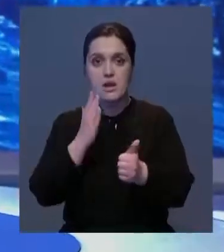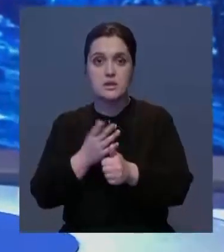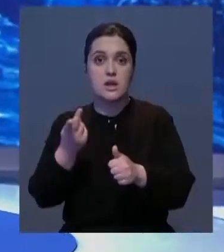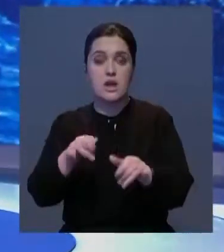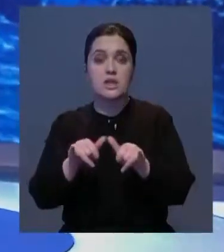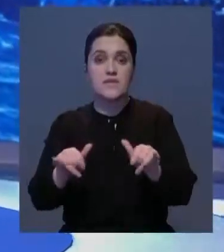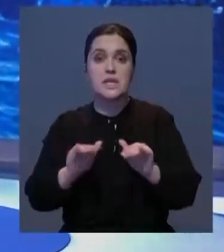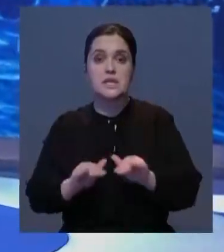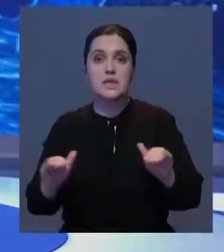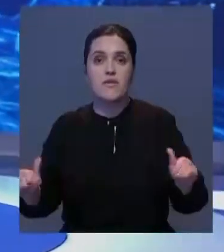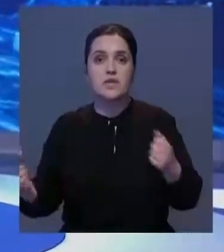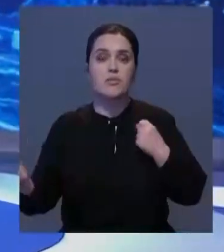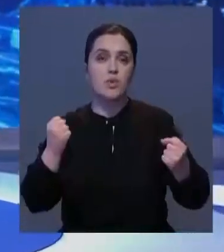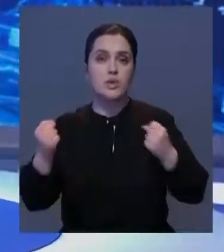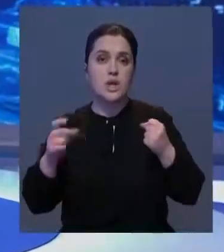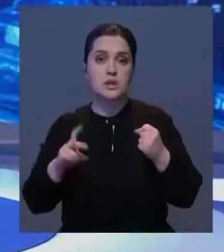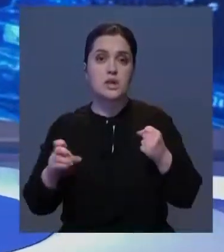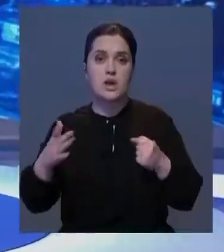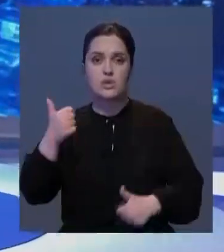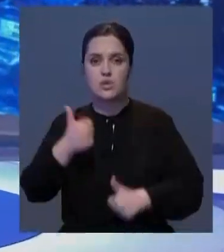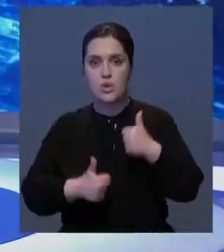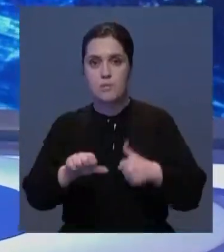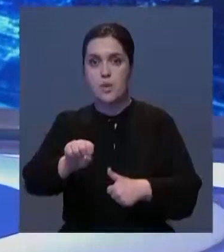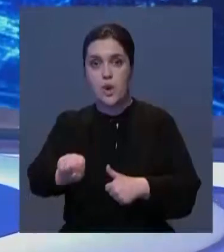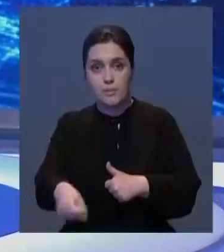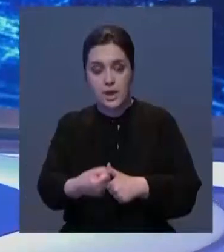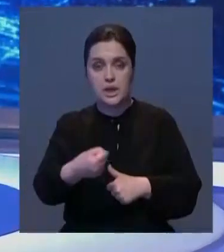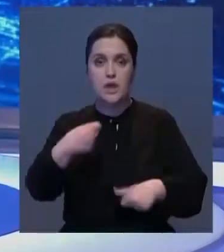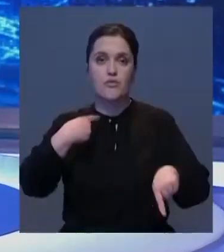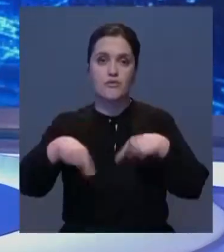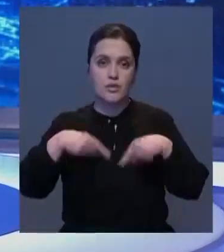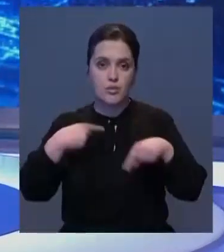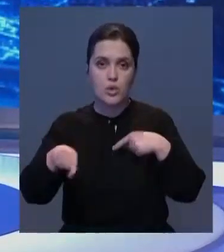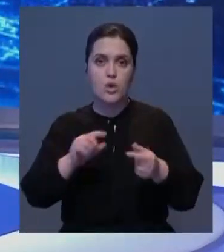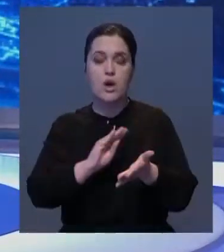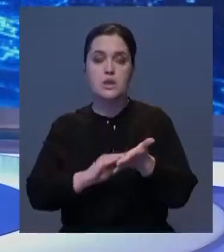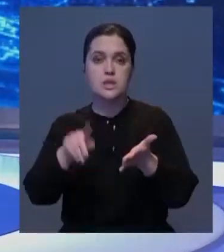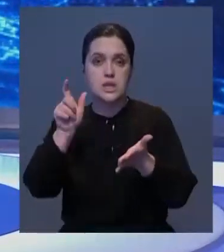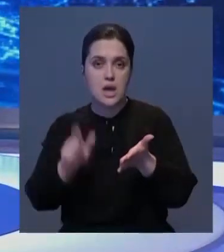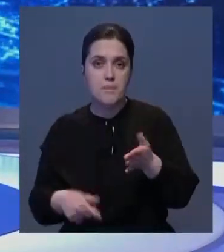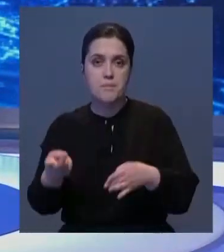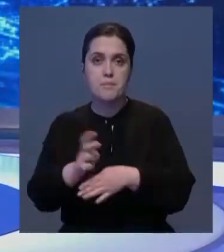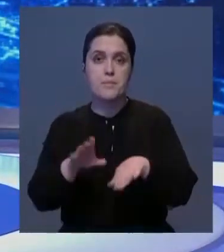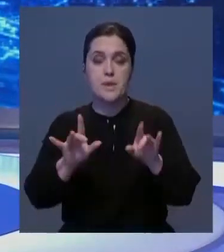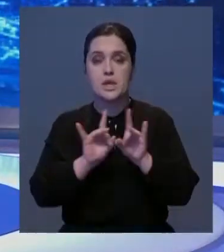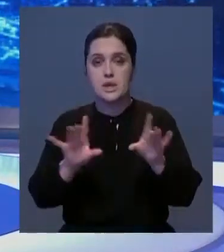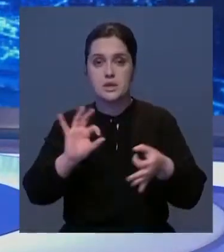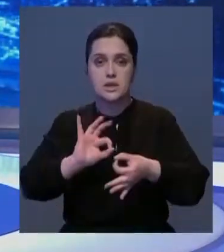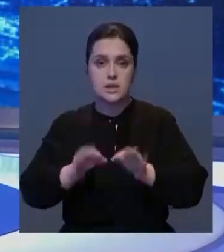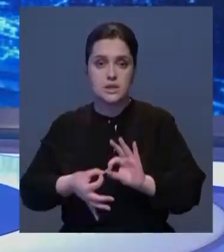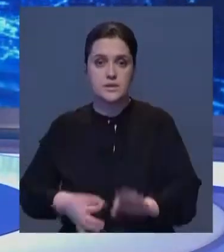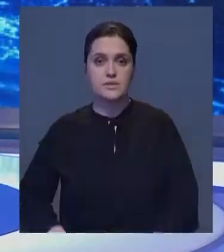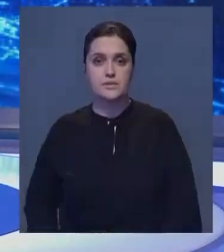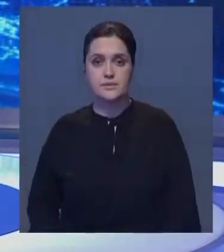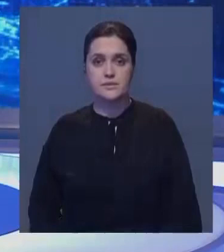стал базой для развития детского спорта. На площадке даже проходят турниры по хоккею и футболу. Марина Золотарева побывала на месте